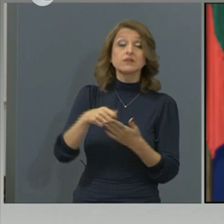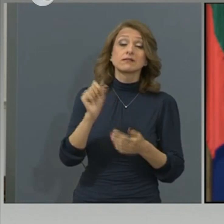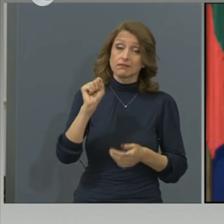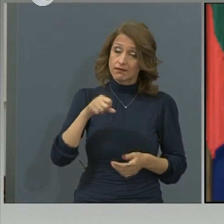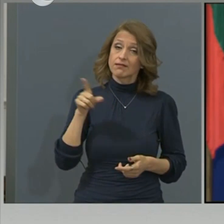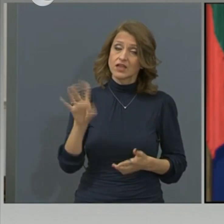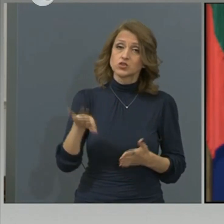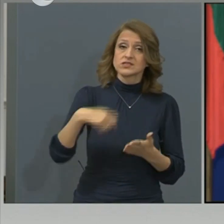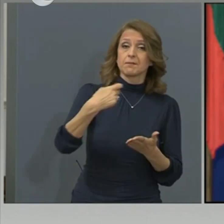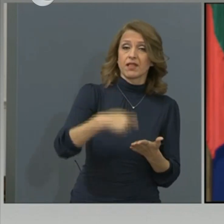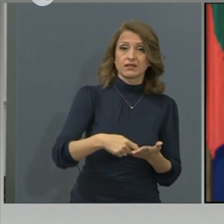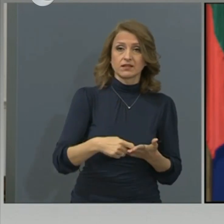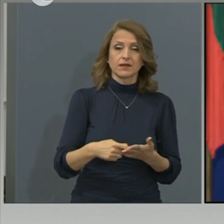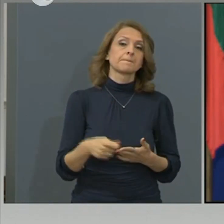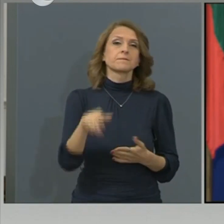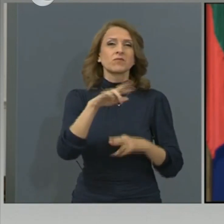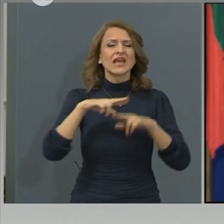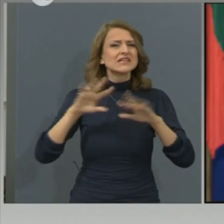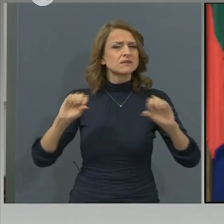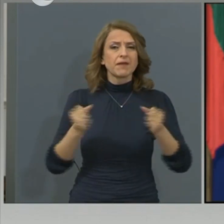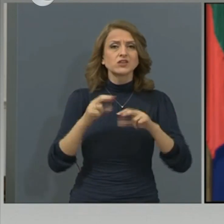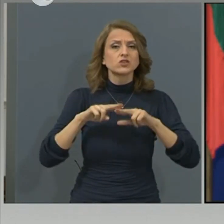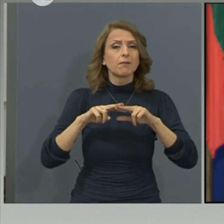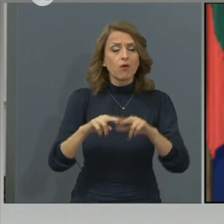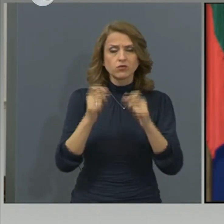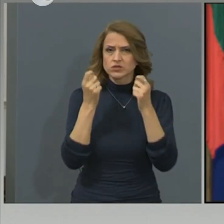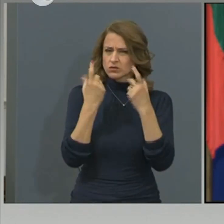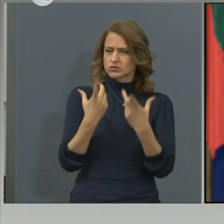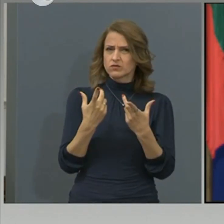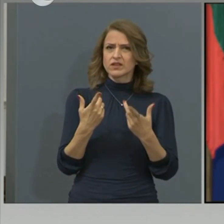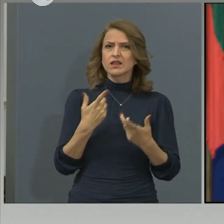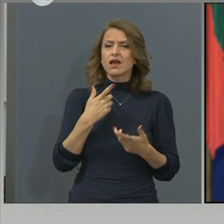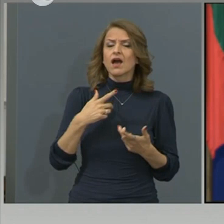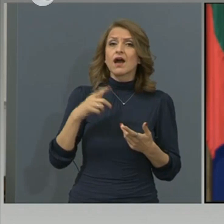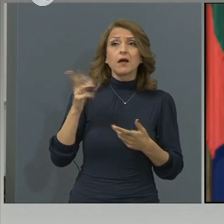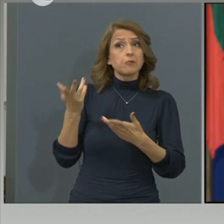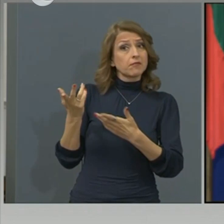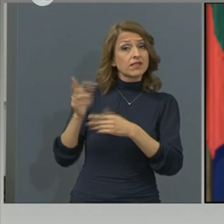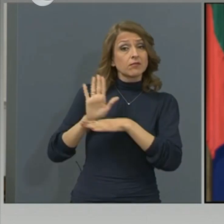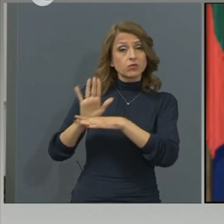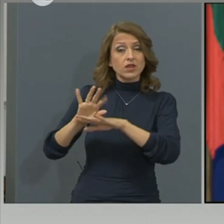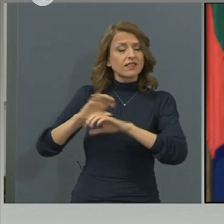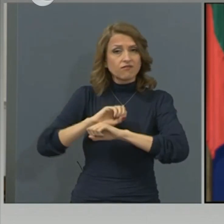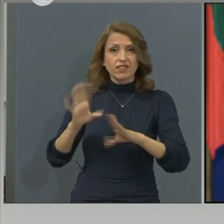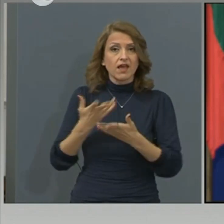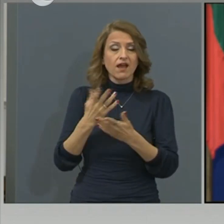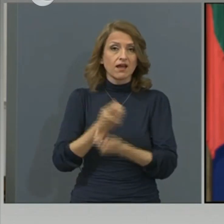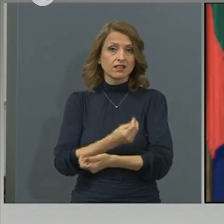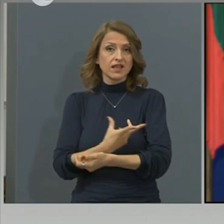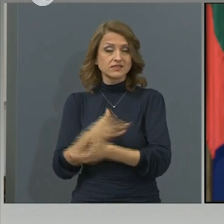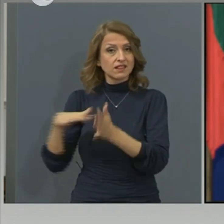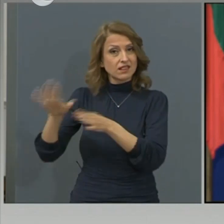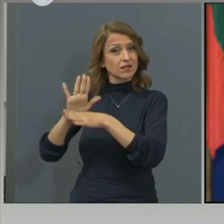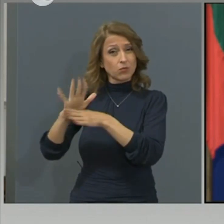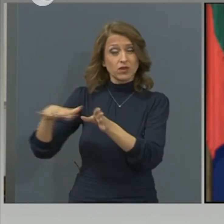във спешната помощ се възмущават, защо депутатите се тестват веднага, а тях никой не ги тества и имат официално съобщение, с което